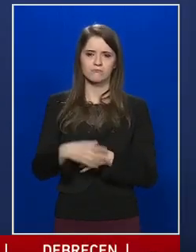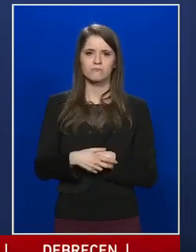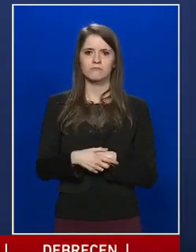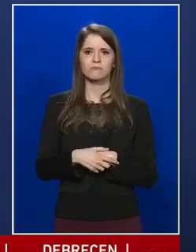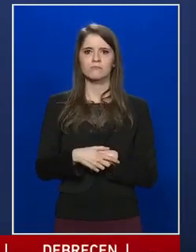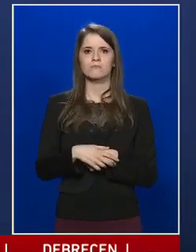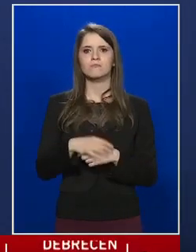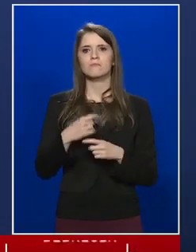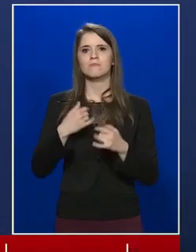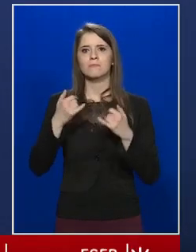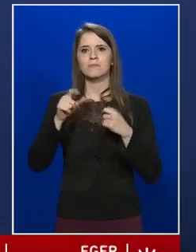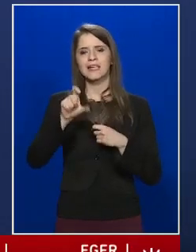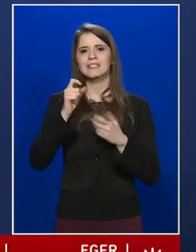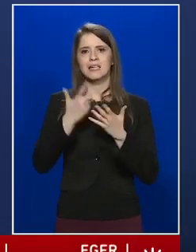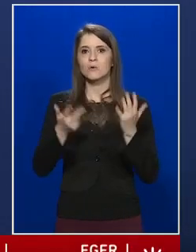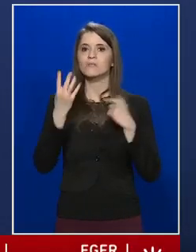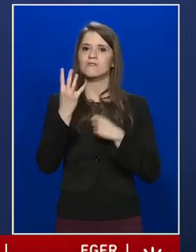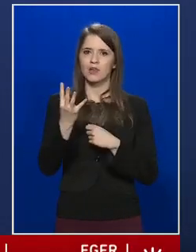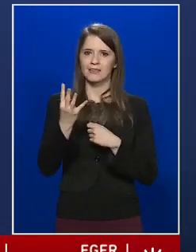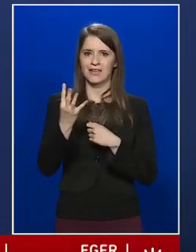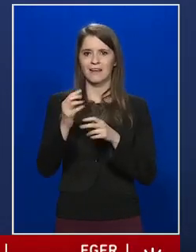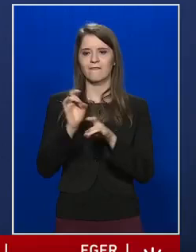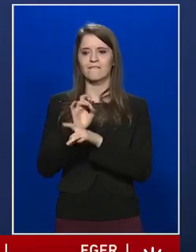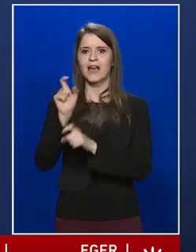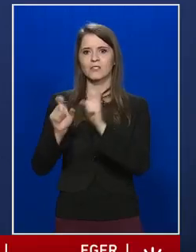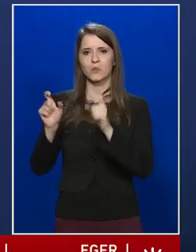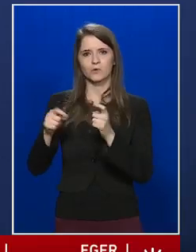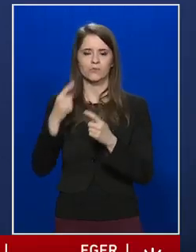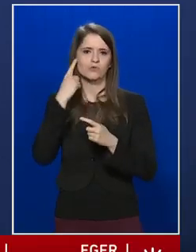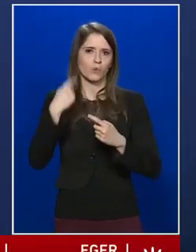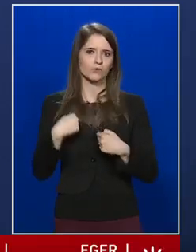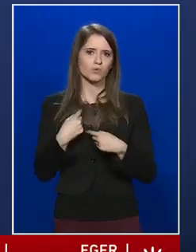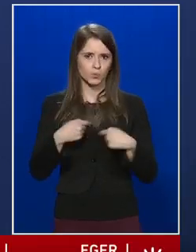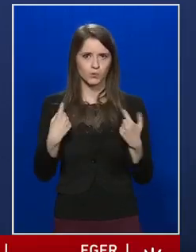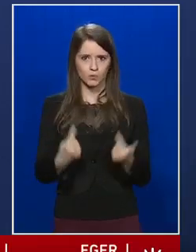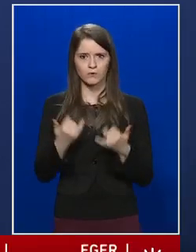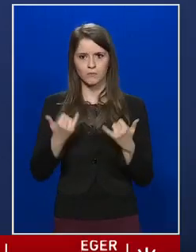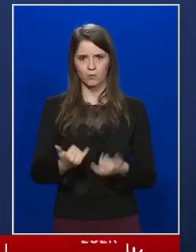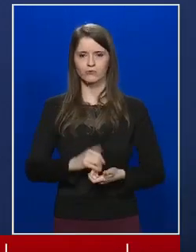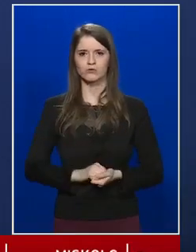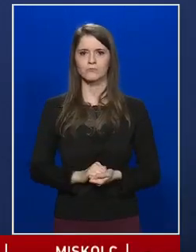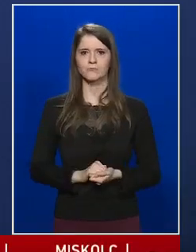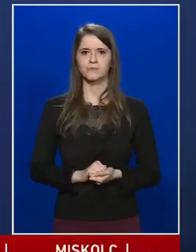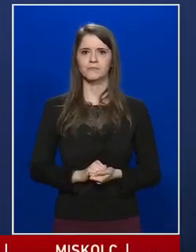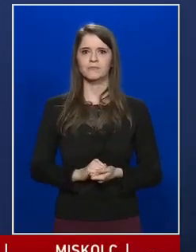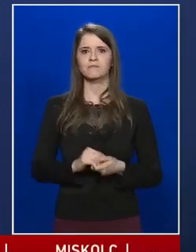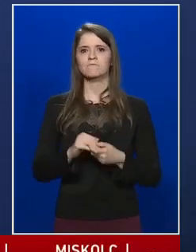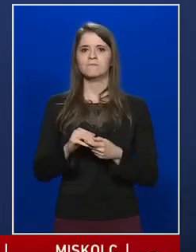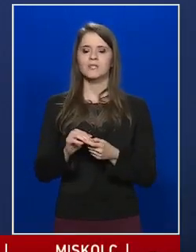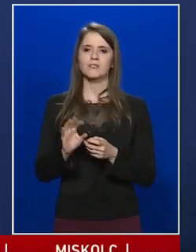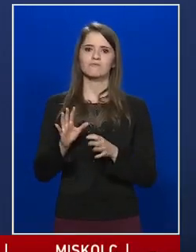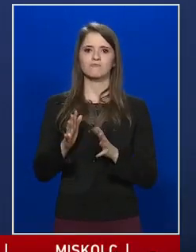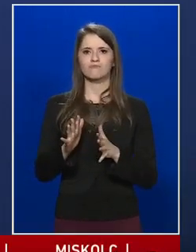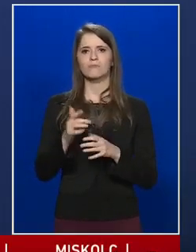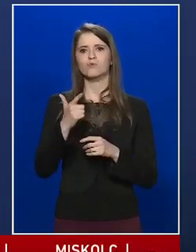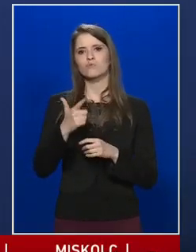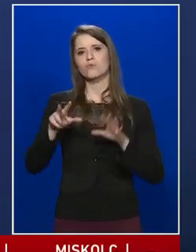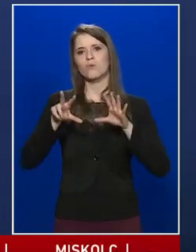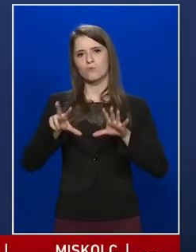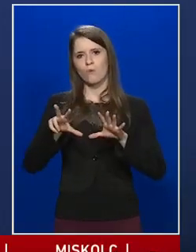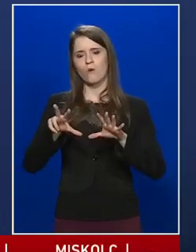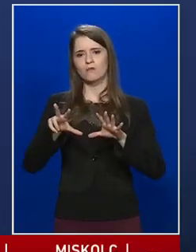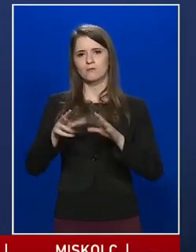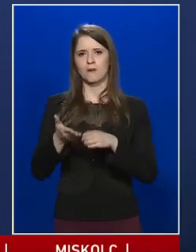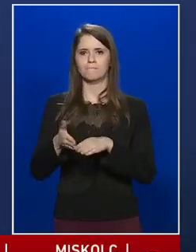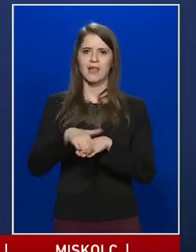284 fertőzöttről van ismeretünk, és 28-an hunytak